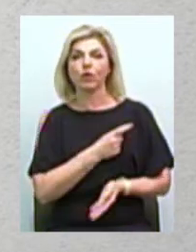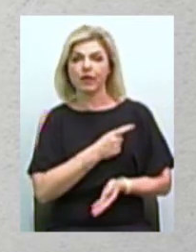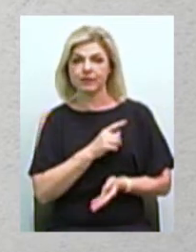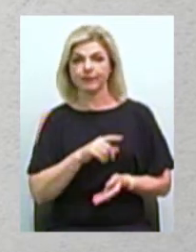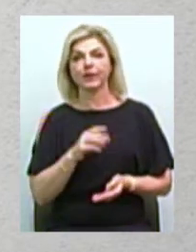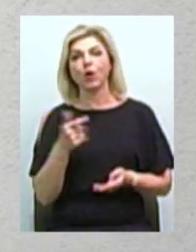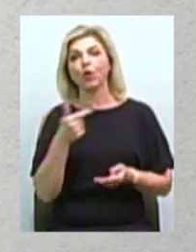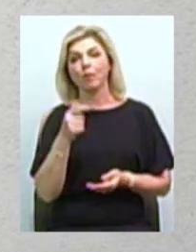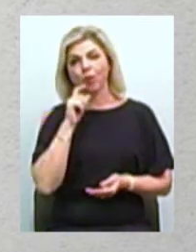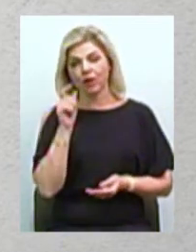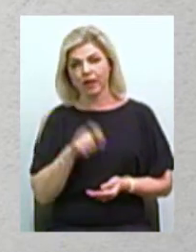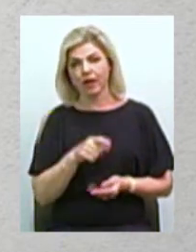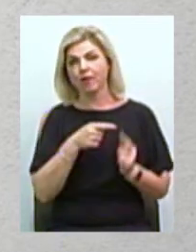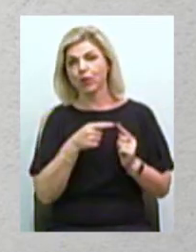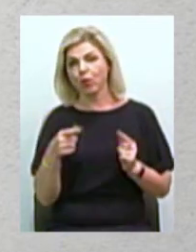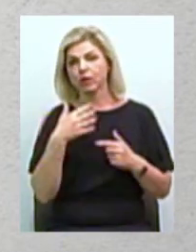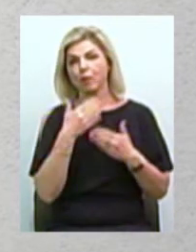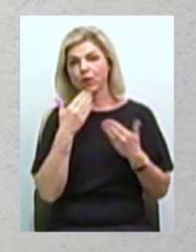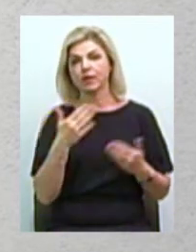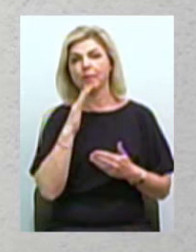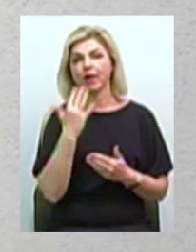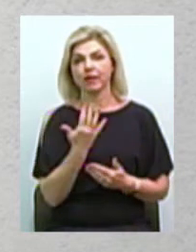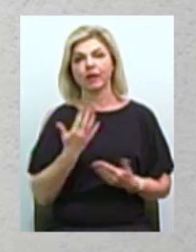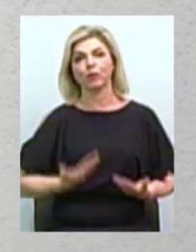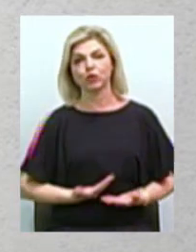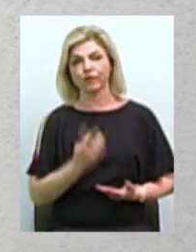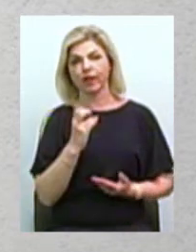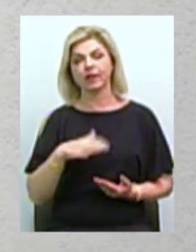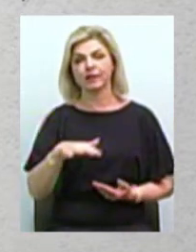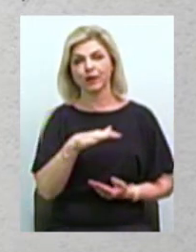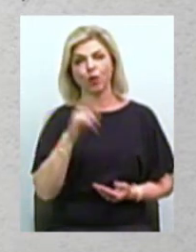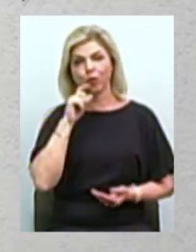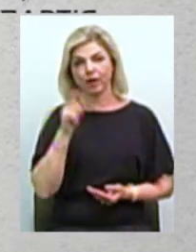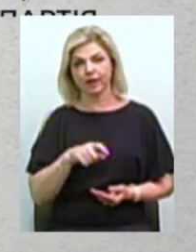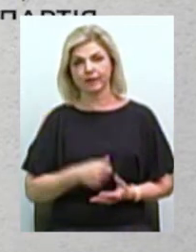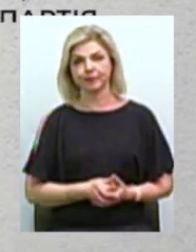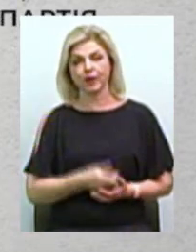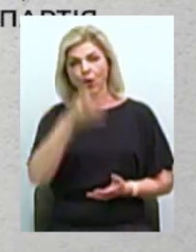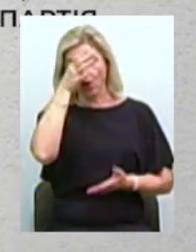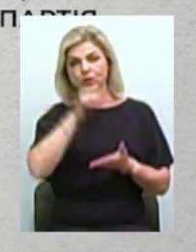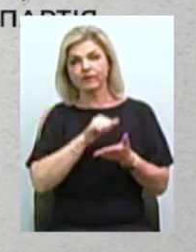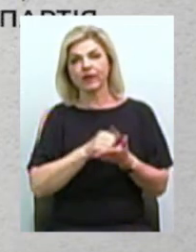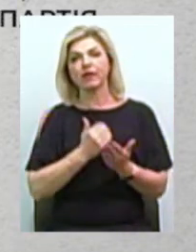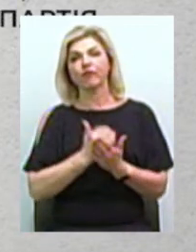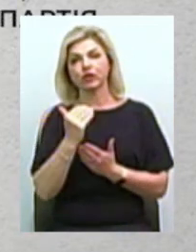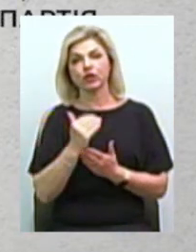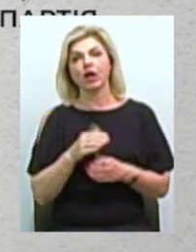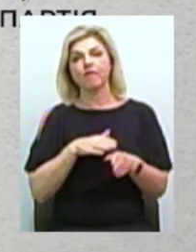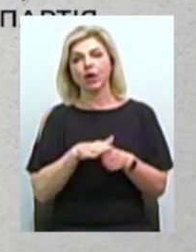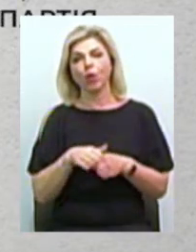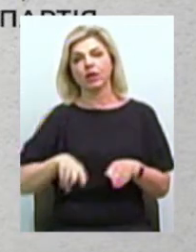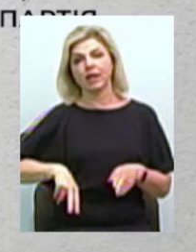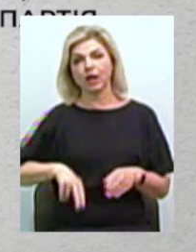Громадянин України протягом останніх п'яти років проживає на території України Освіта вища Виконавчий